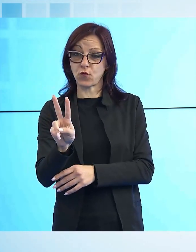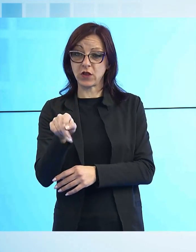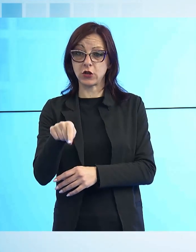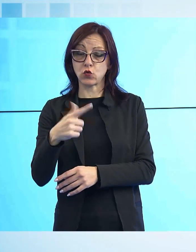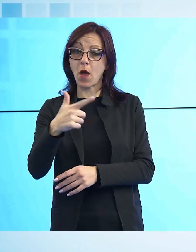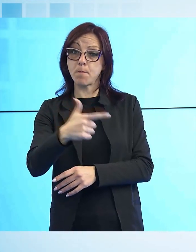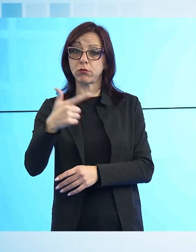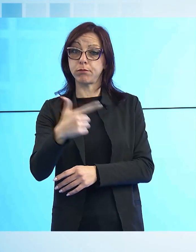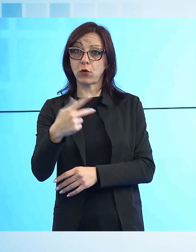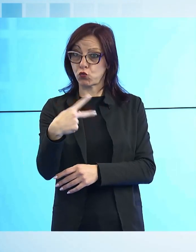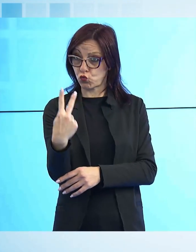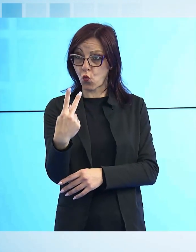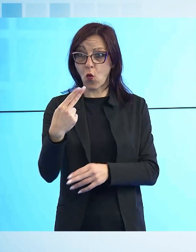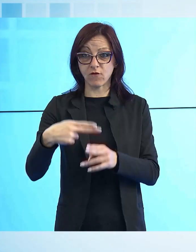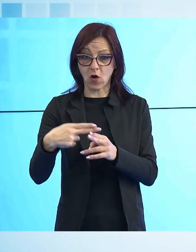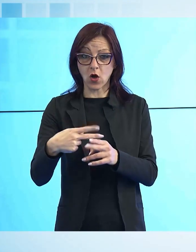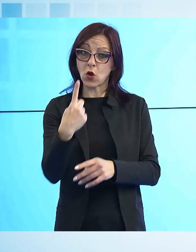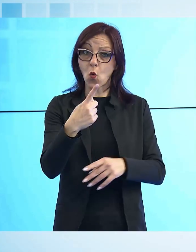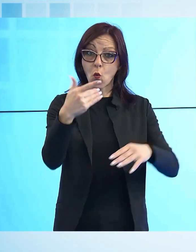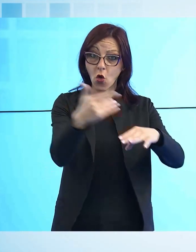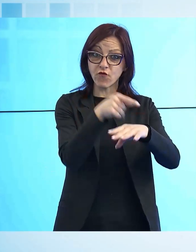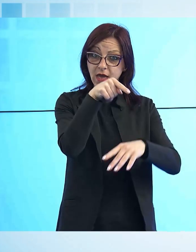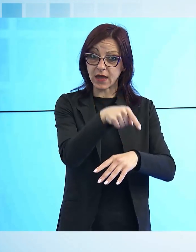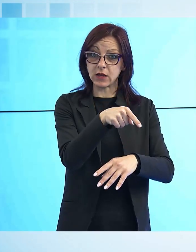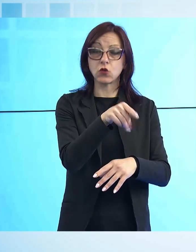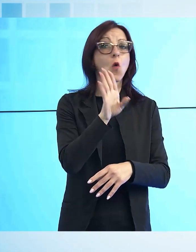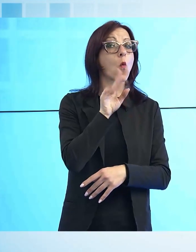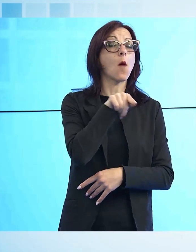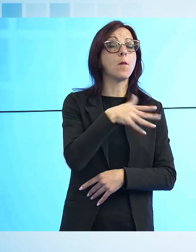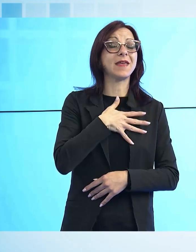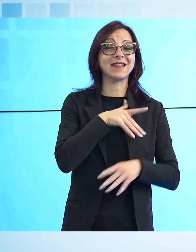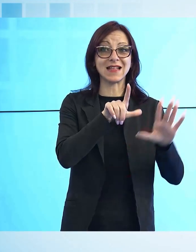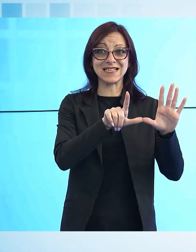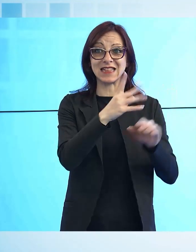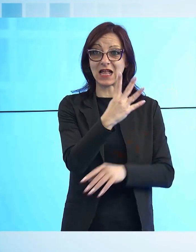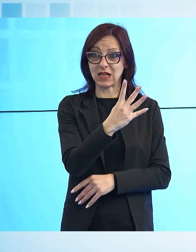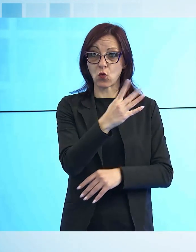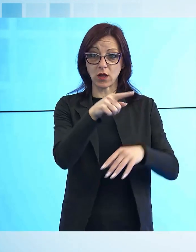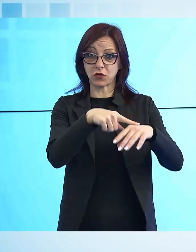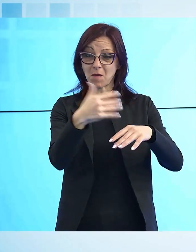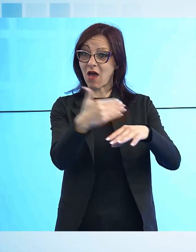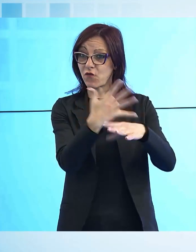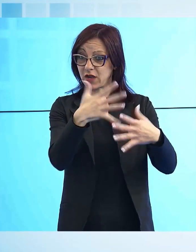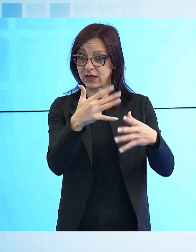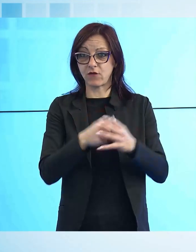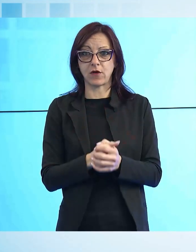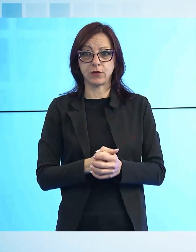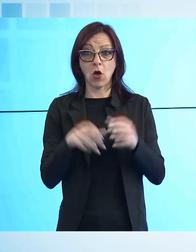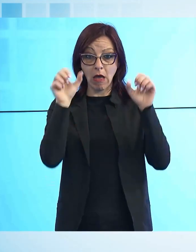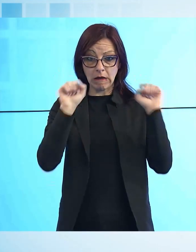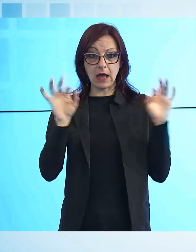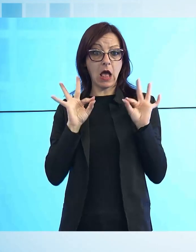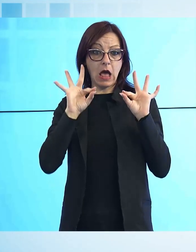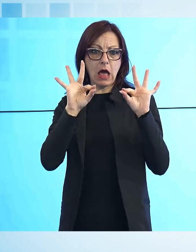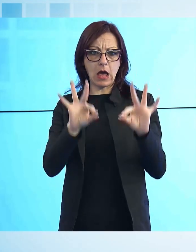quali ha accentato l'altro pensionato di 74 anni ad una mano. All'arrivo dei militari, l'anziano, che